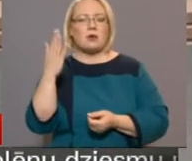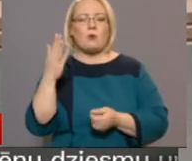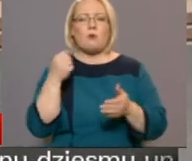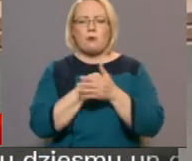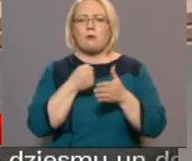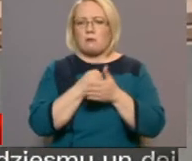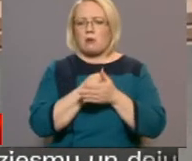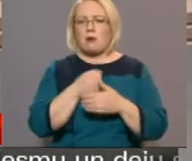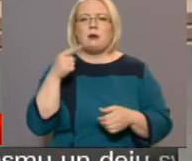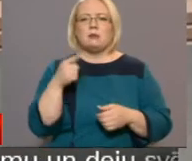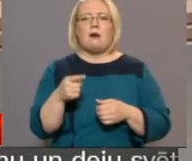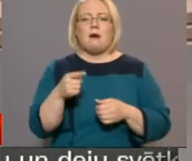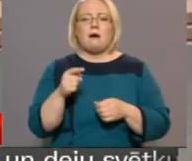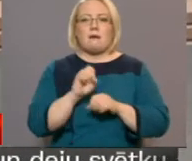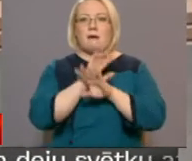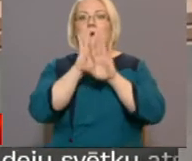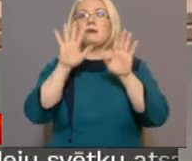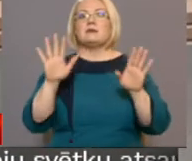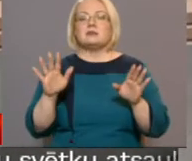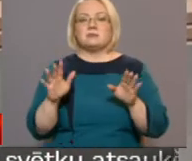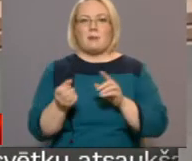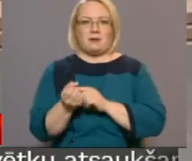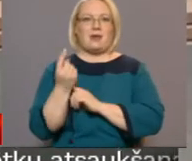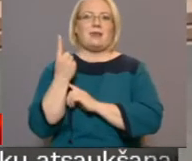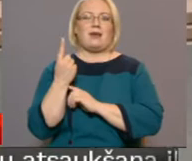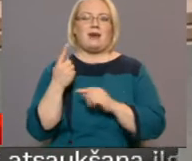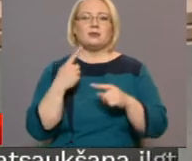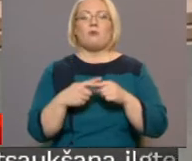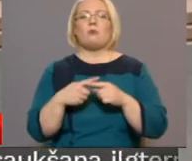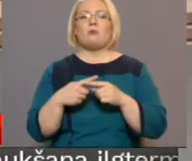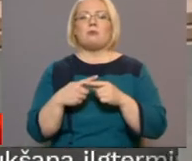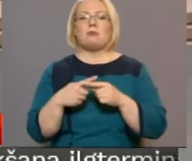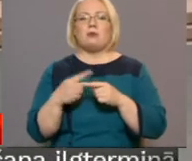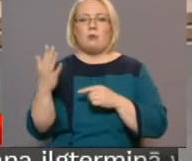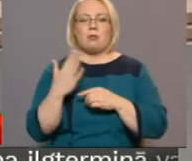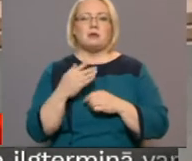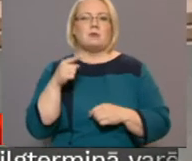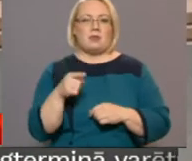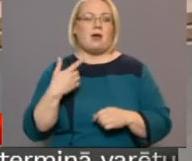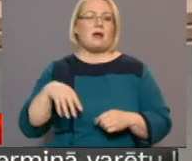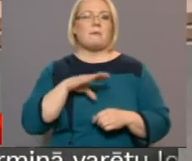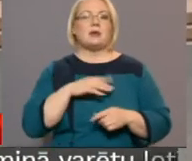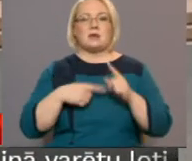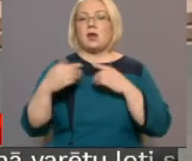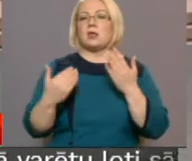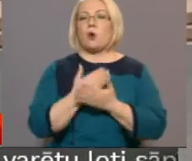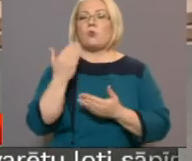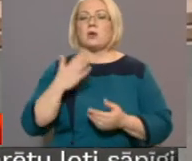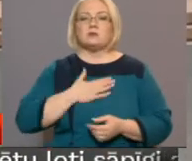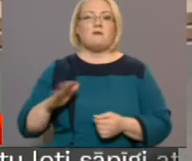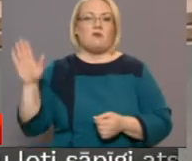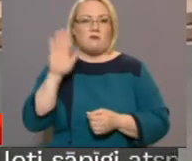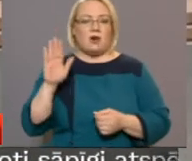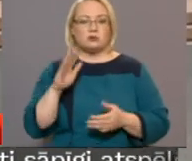Beigās šī liesmiņa iedegās un noveda pie tā, ka mēs atjaunojām savu valstu un šodien